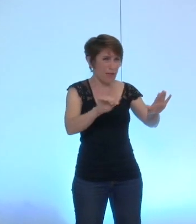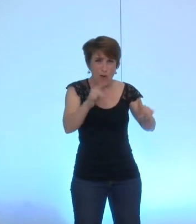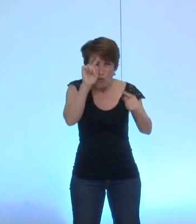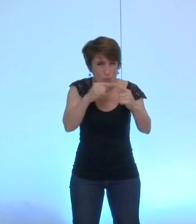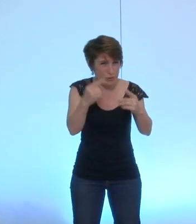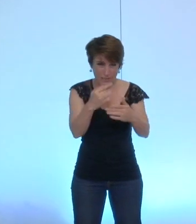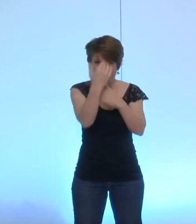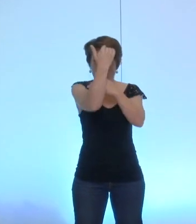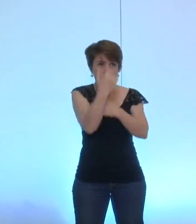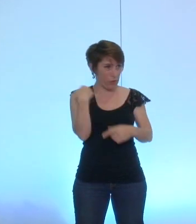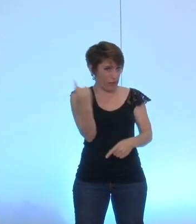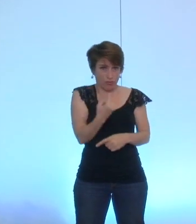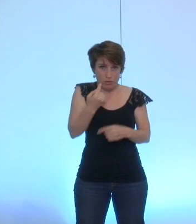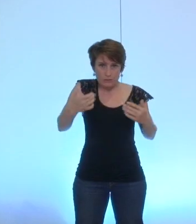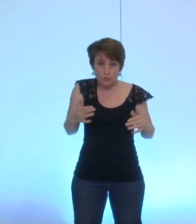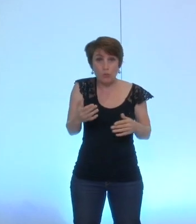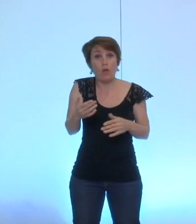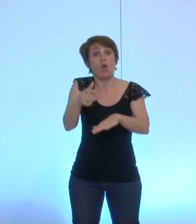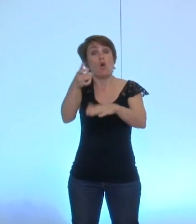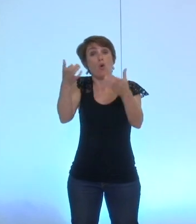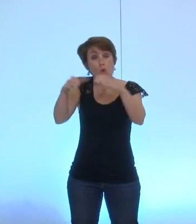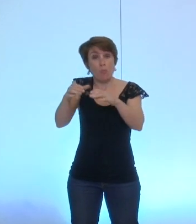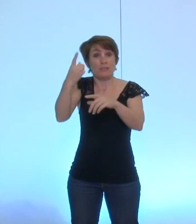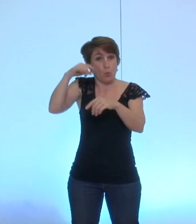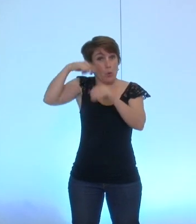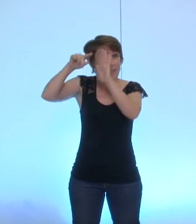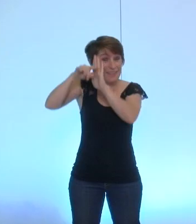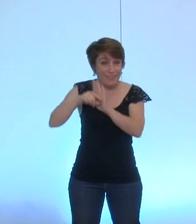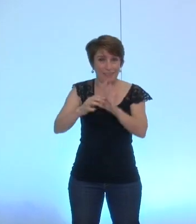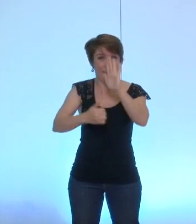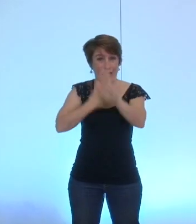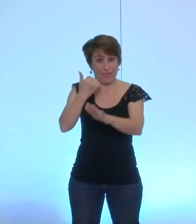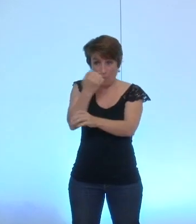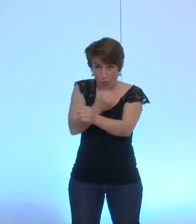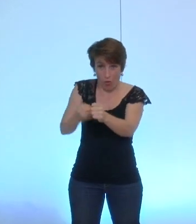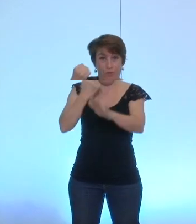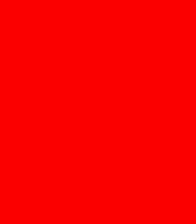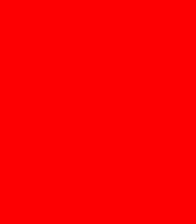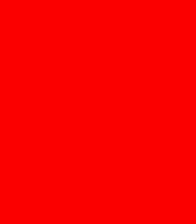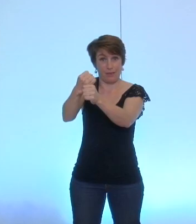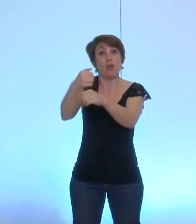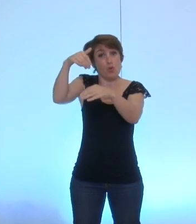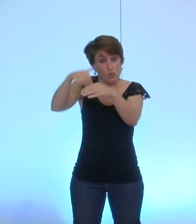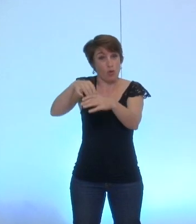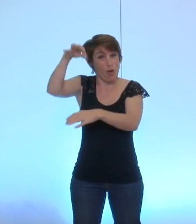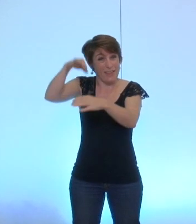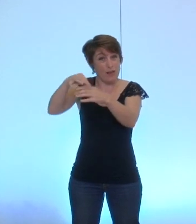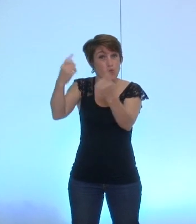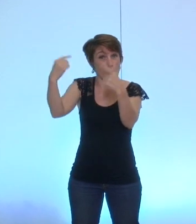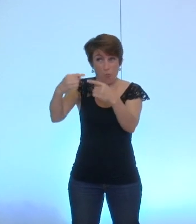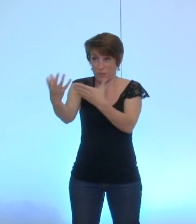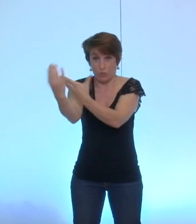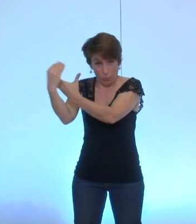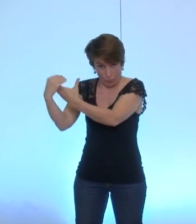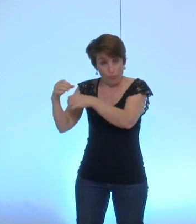c-à que si on met en place cette commission d'éthique indépendante élue de l'opposition y compris parce que nos vies professionnelles et nos